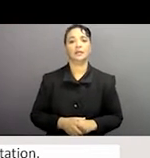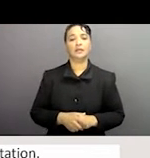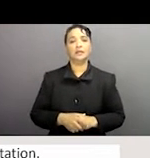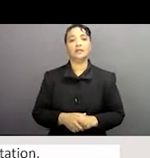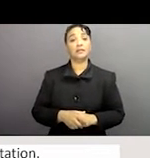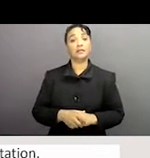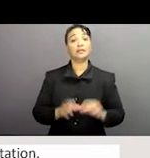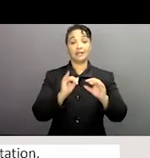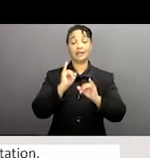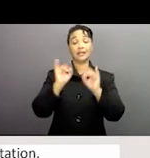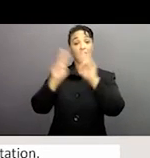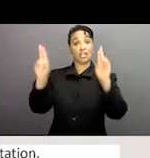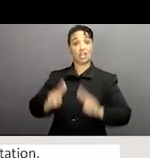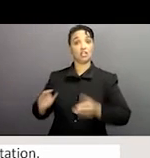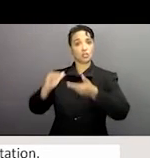bien que les organisations